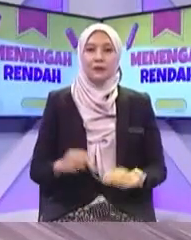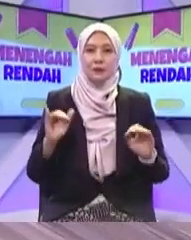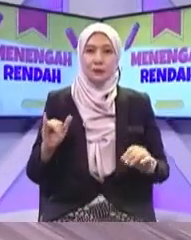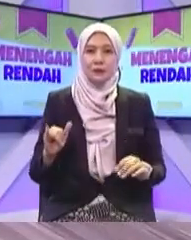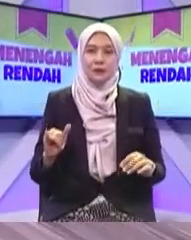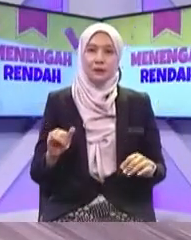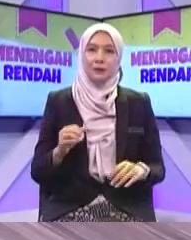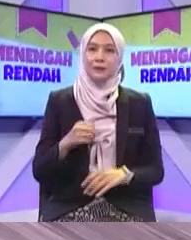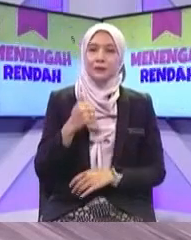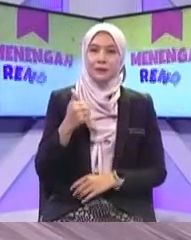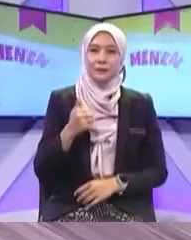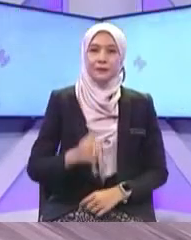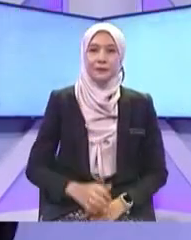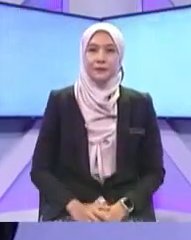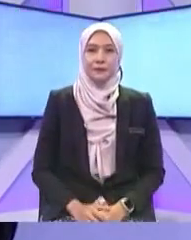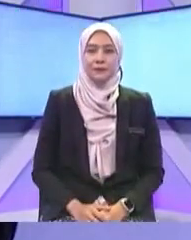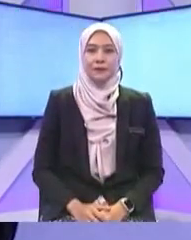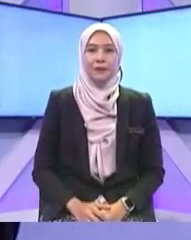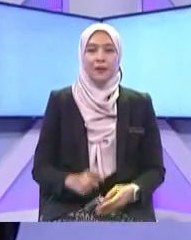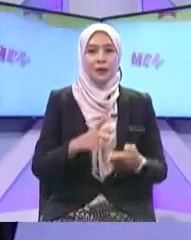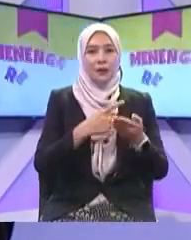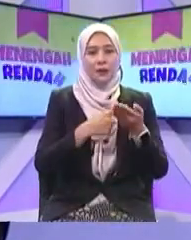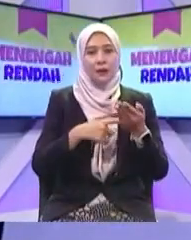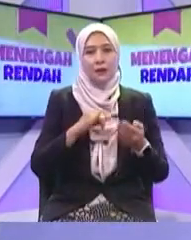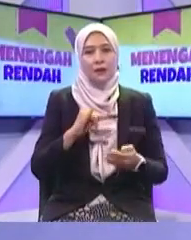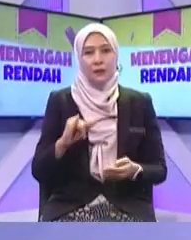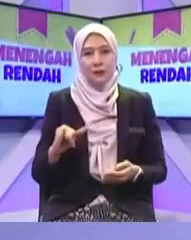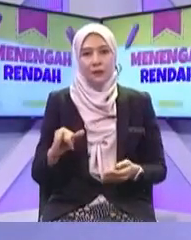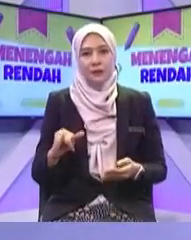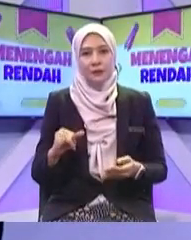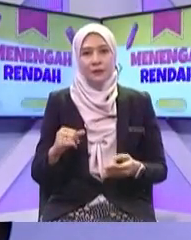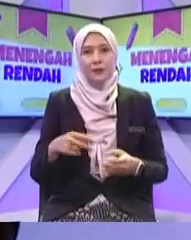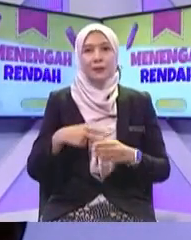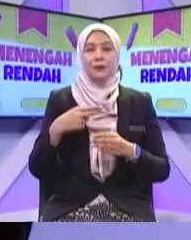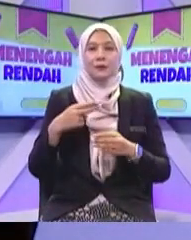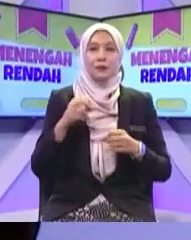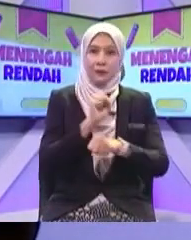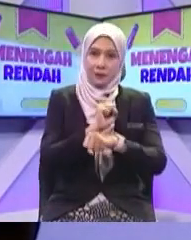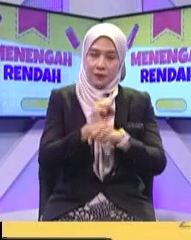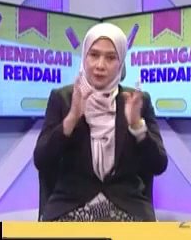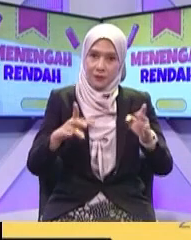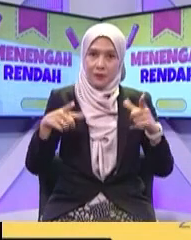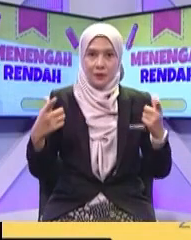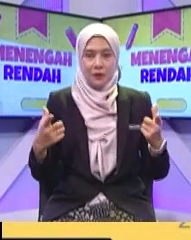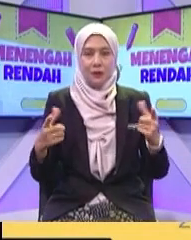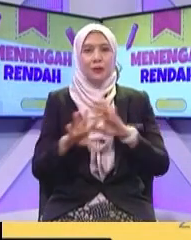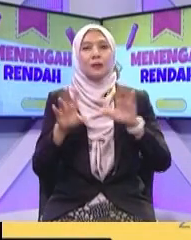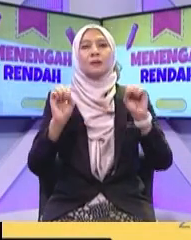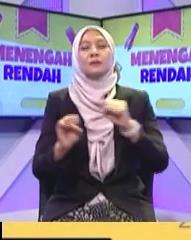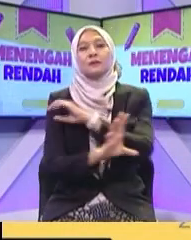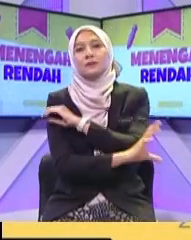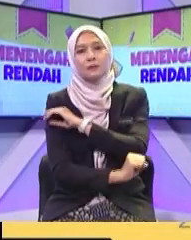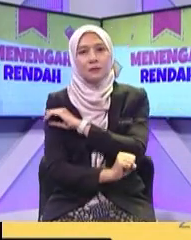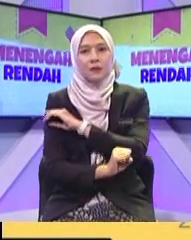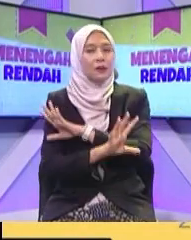telekomunikasi yang pertama adalah hargai hasil kerja orang lain dan tidak melakukan aktiviti pelagiat bahasa